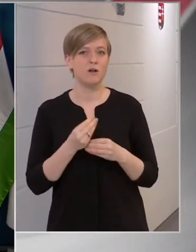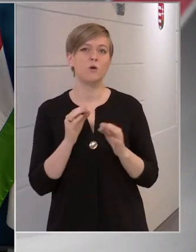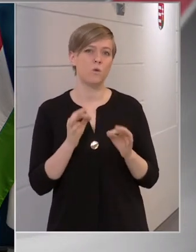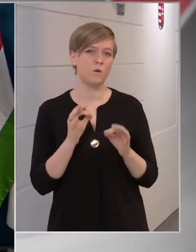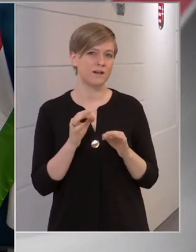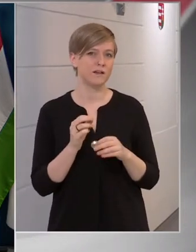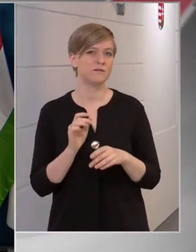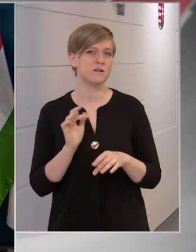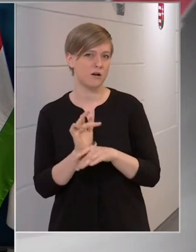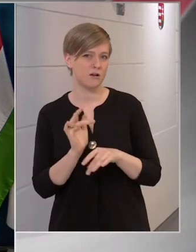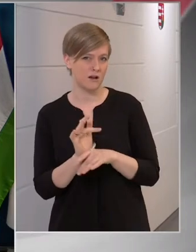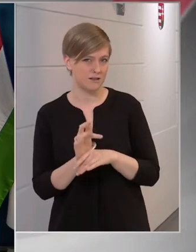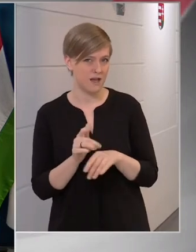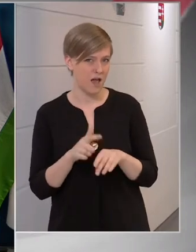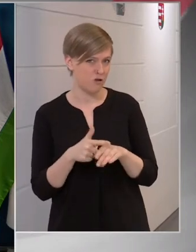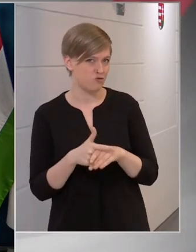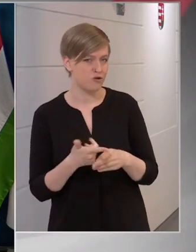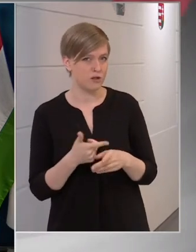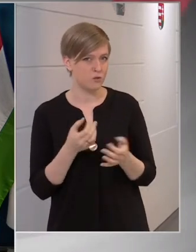ügyeivel az elmúlt tíz évben?